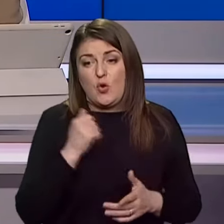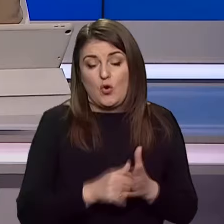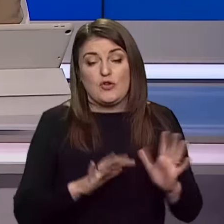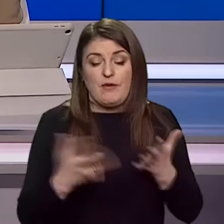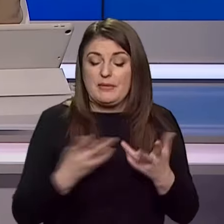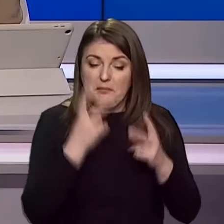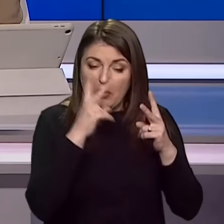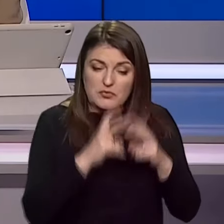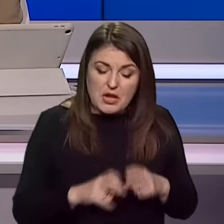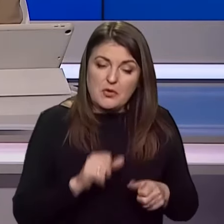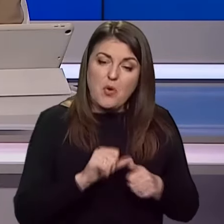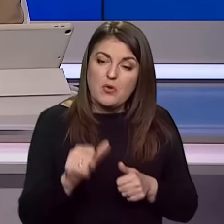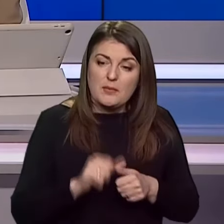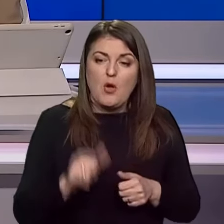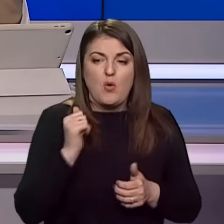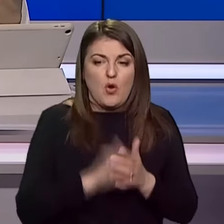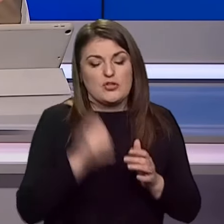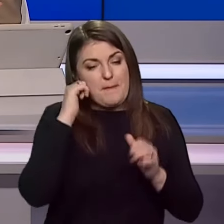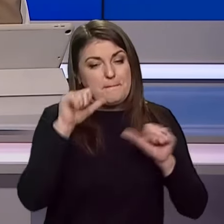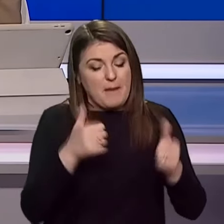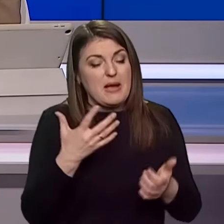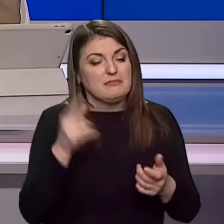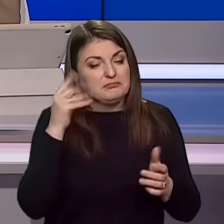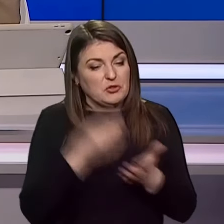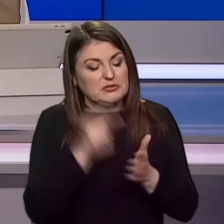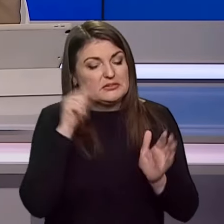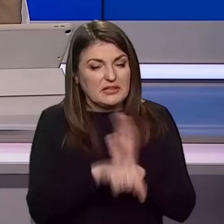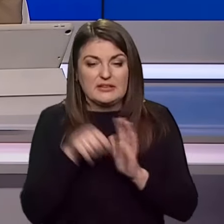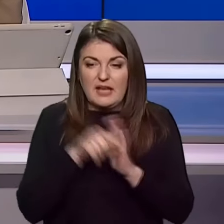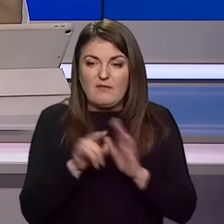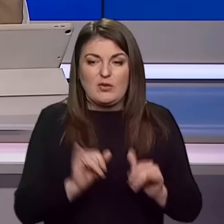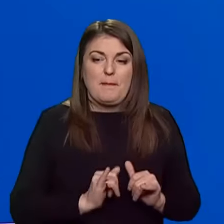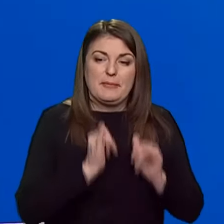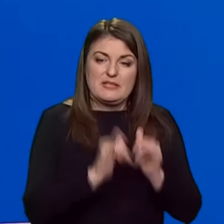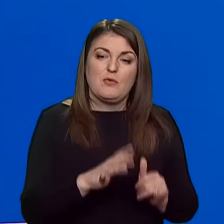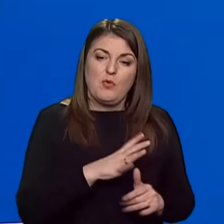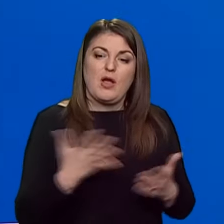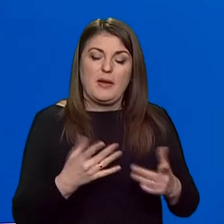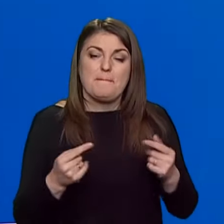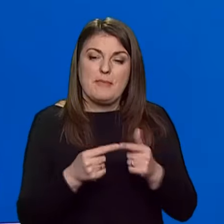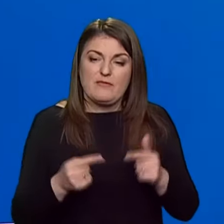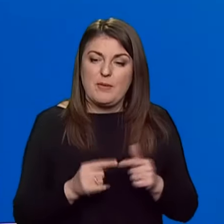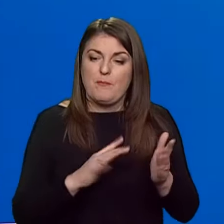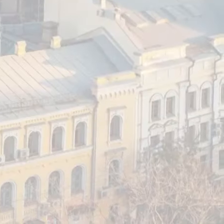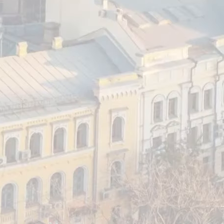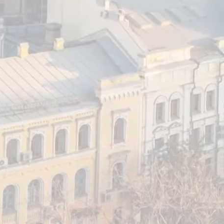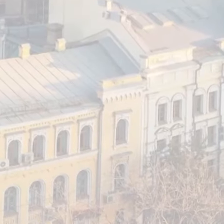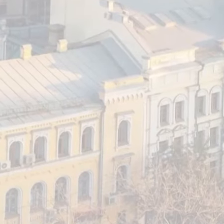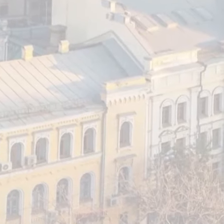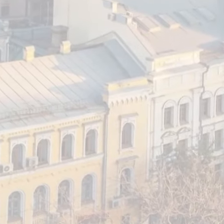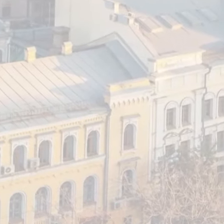кожен випадок треба розглядати окремо. Кожна пам'ятка несе свої сенси і вона була присвячена якимось певним подіям.